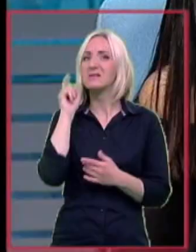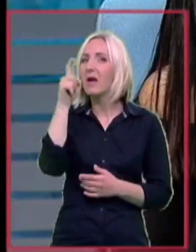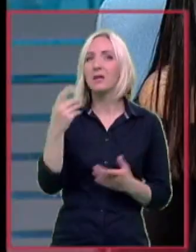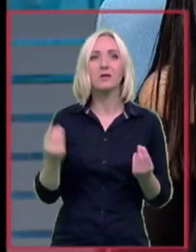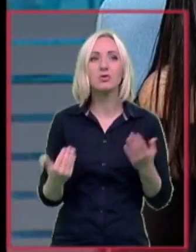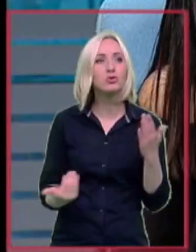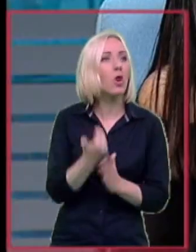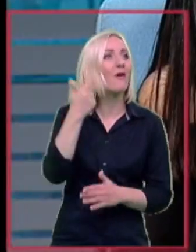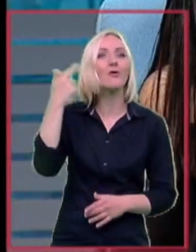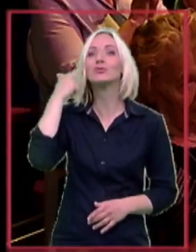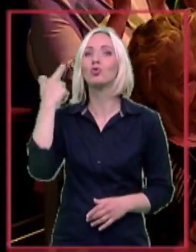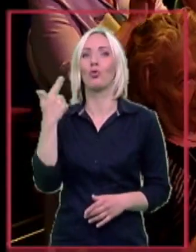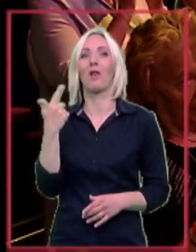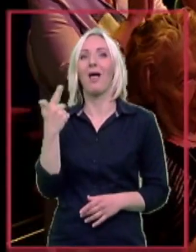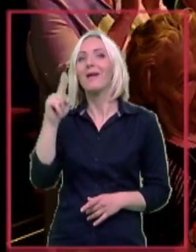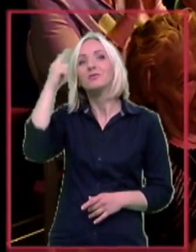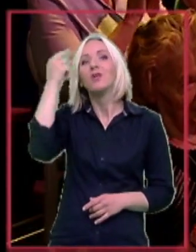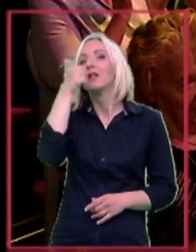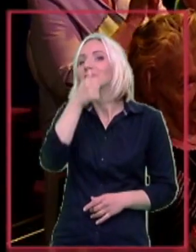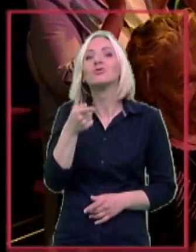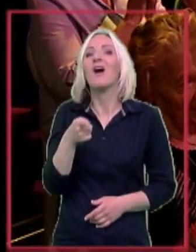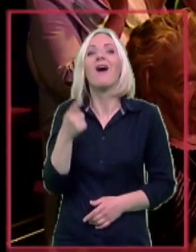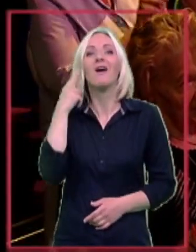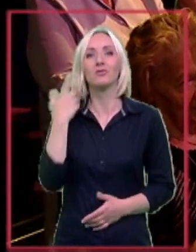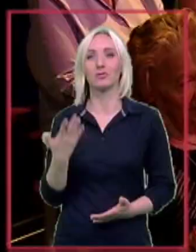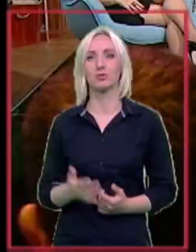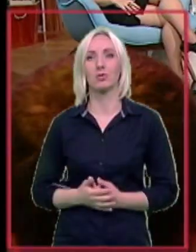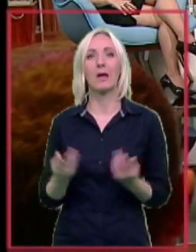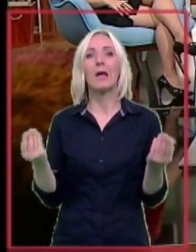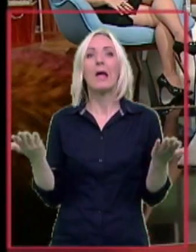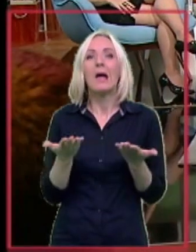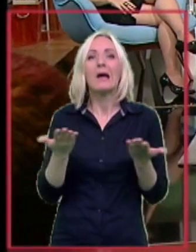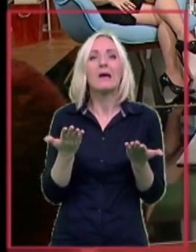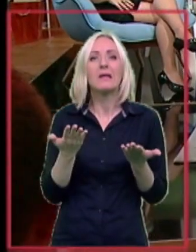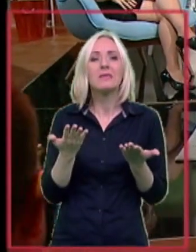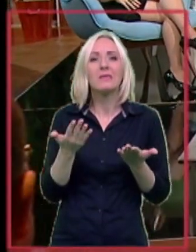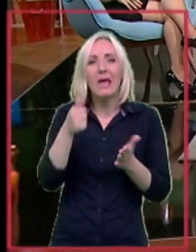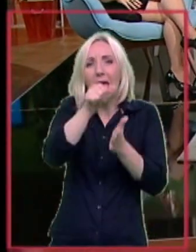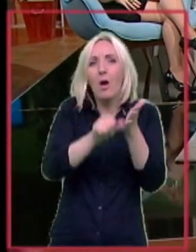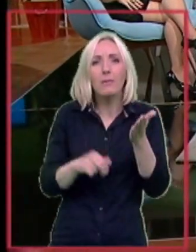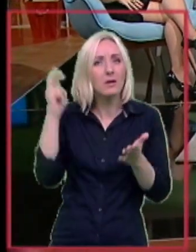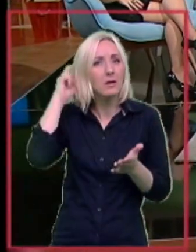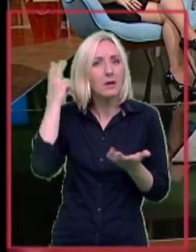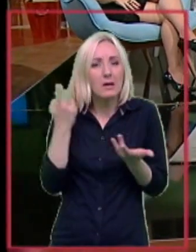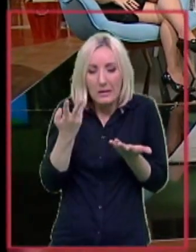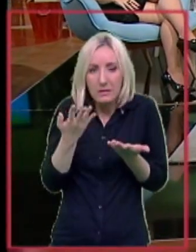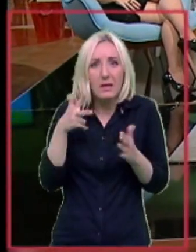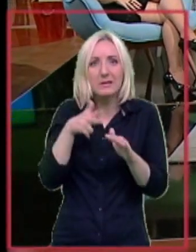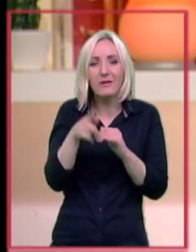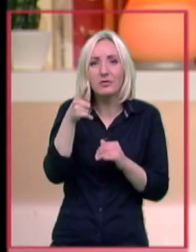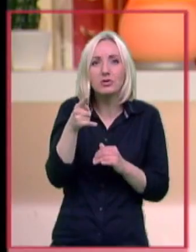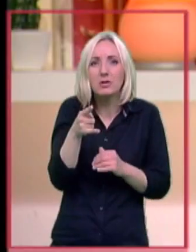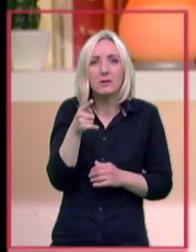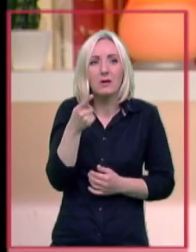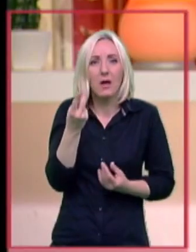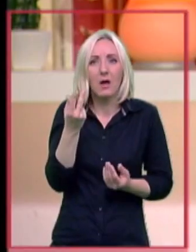nešto novo čule. S tim što nisu znali šta čuju. Gde se obrađuje implant? Sad se logično pita i ljudi gde završi ta mala